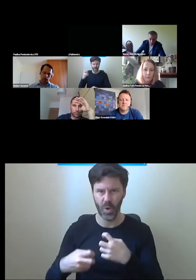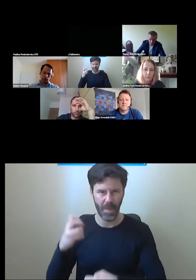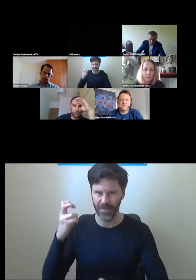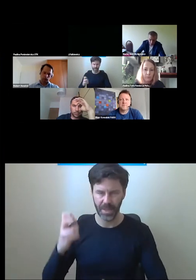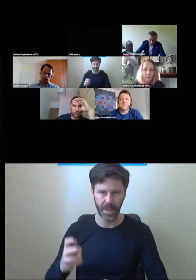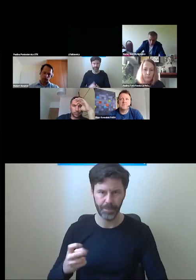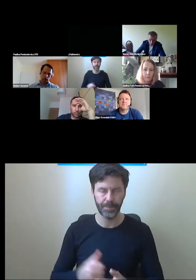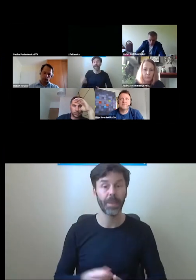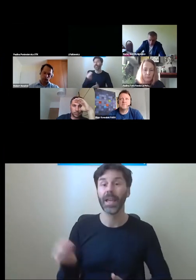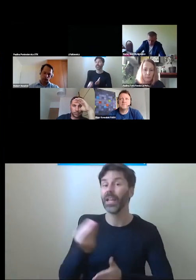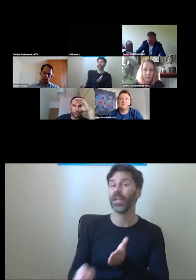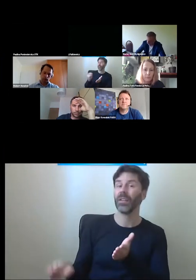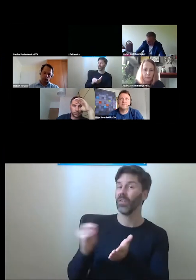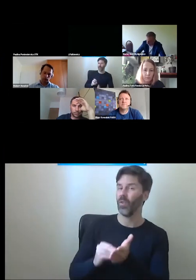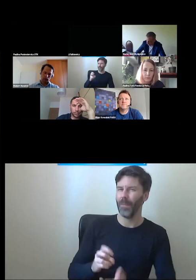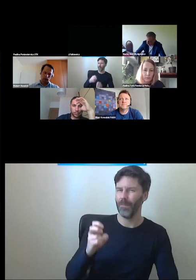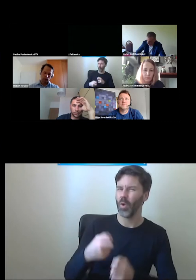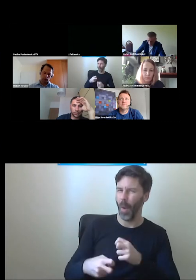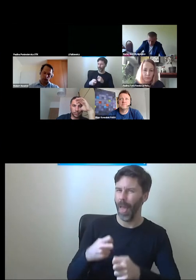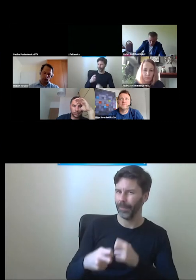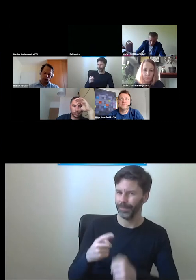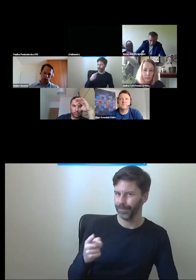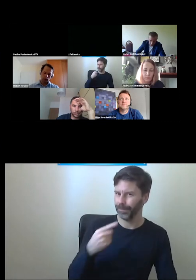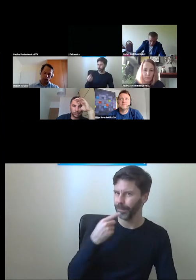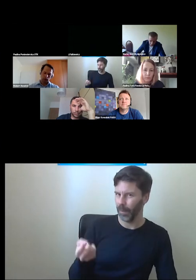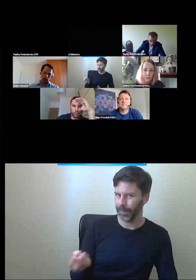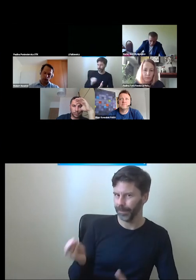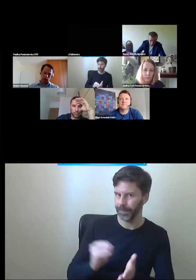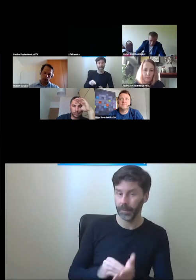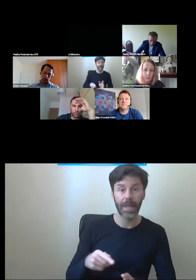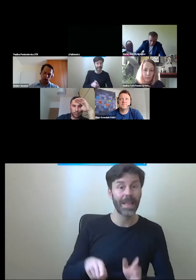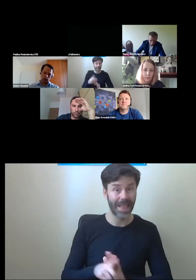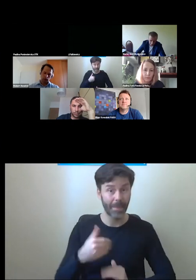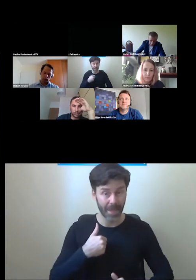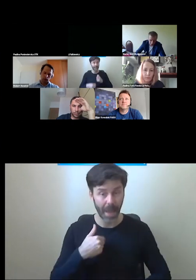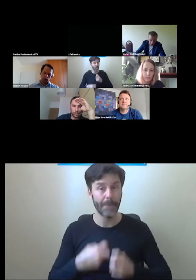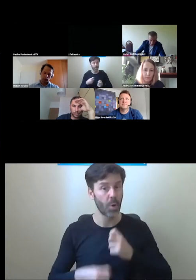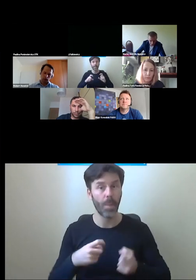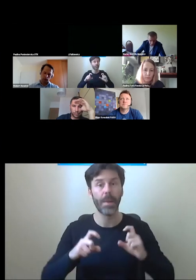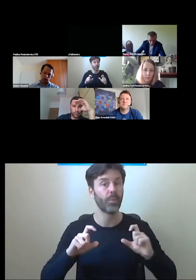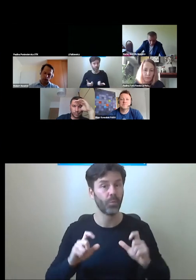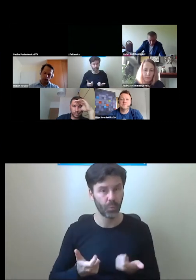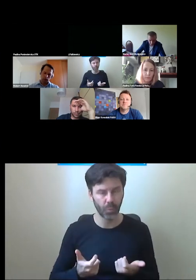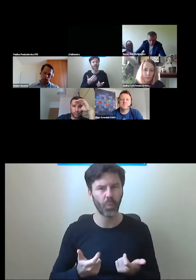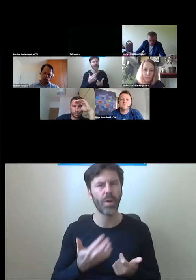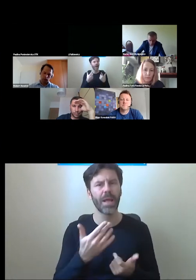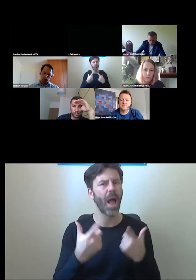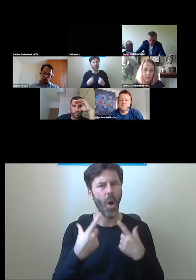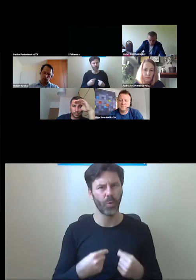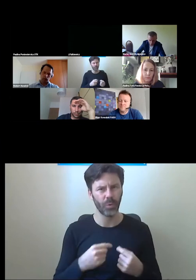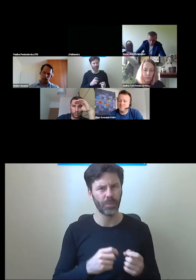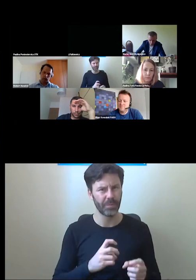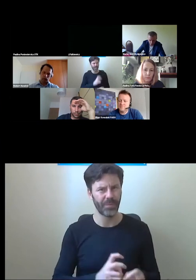takich problemów. No, dla mnie dosyć dużym problemem jest kwestia przepustowości tej windy, bo jeżeli